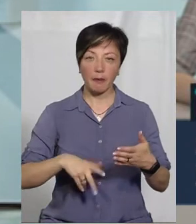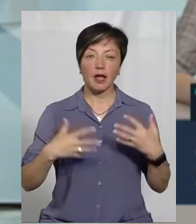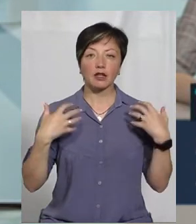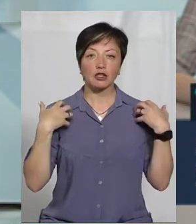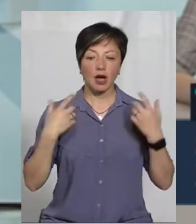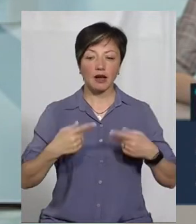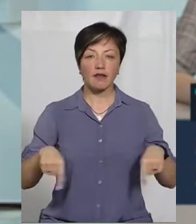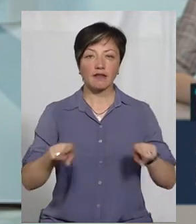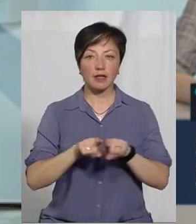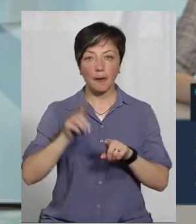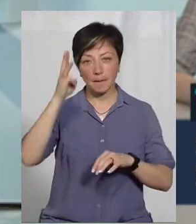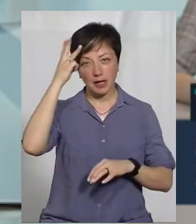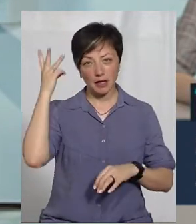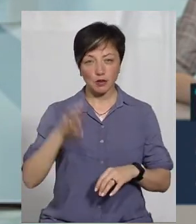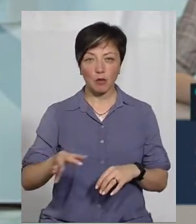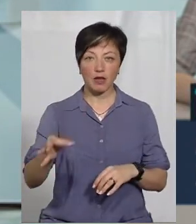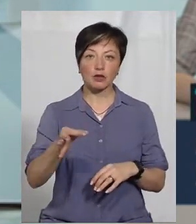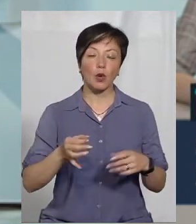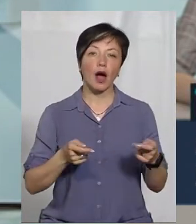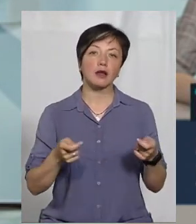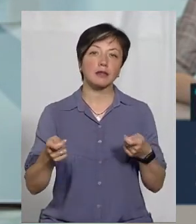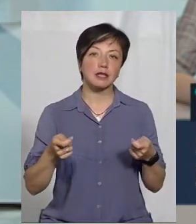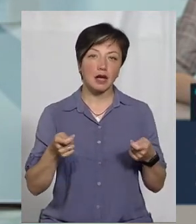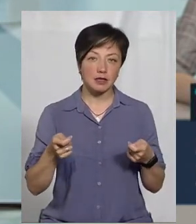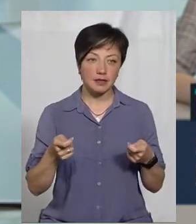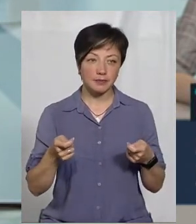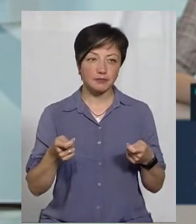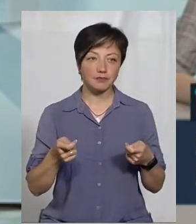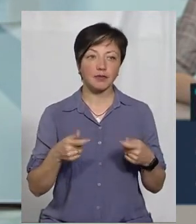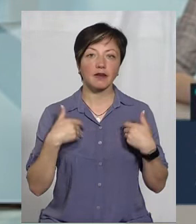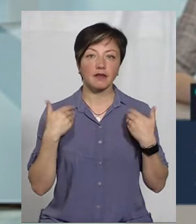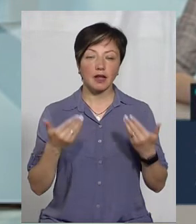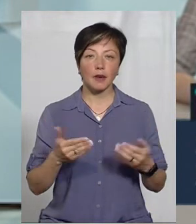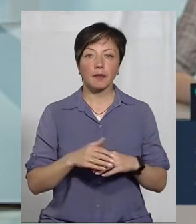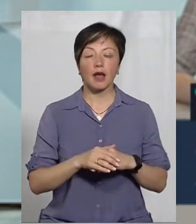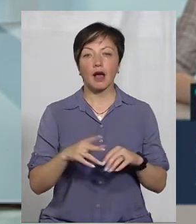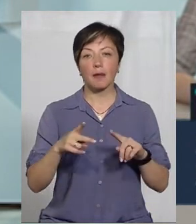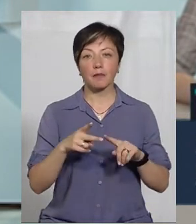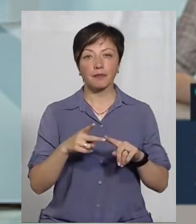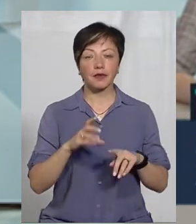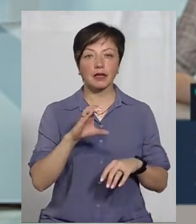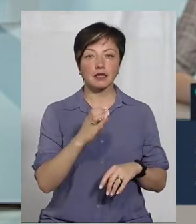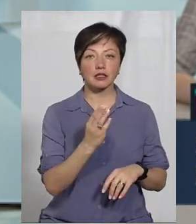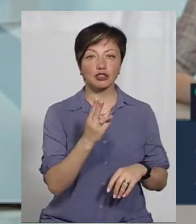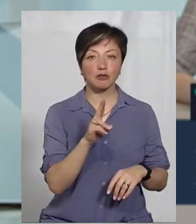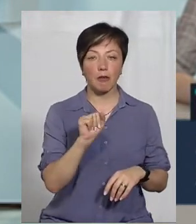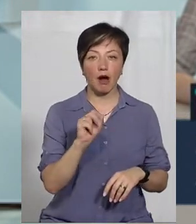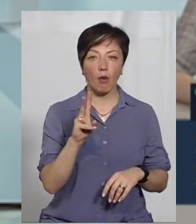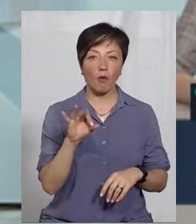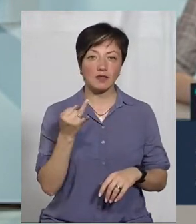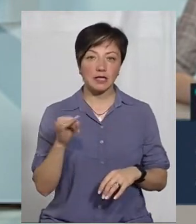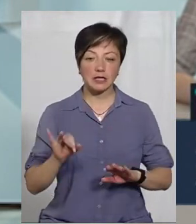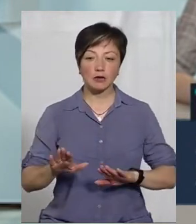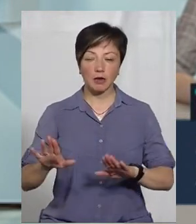начальниця відділу Хмельницької обласної державної адміністрації. Мої вітання. Доброго вечора. Та Сергій Шпаковський,